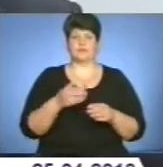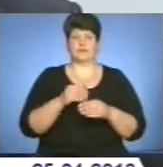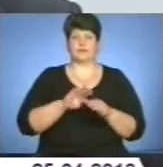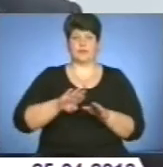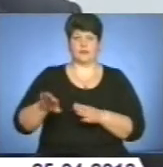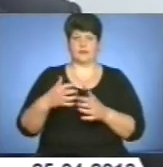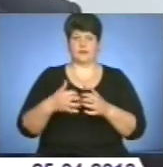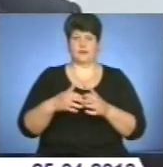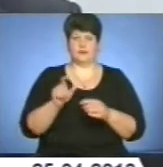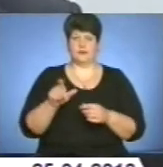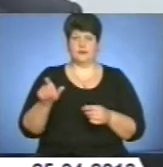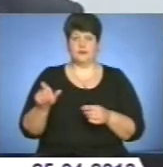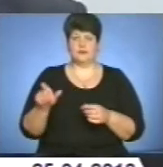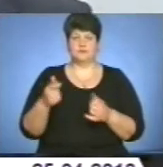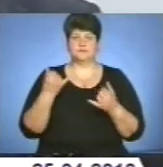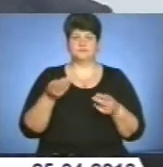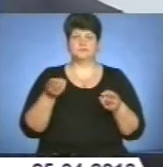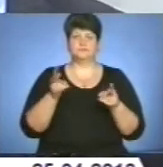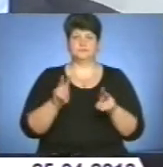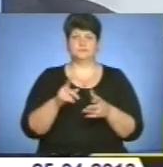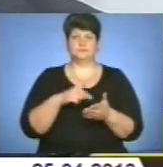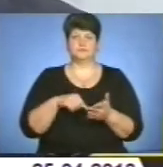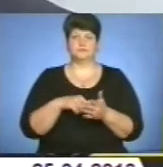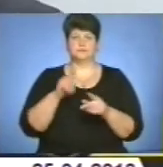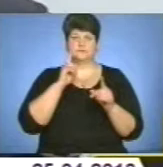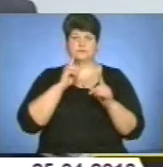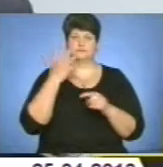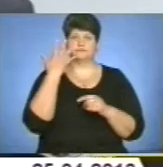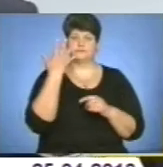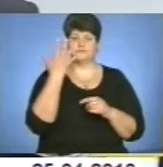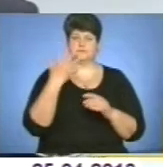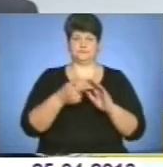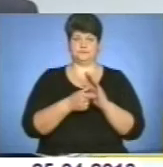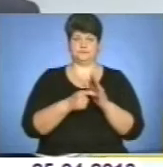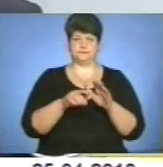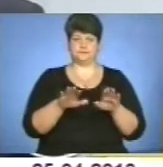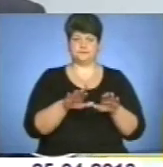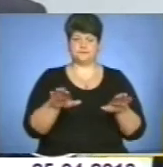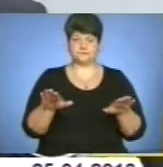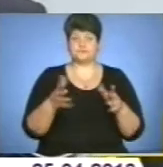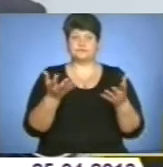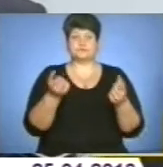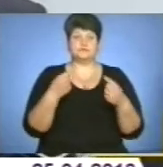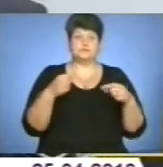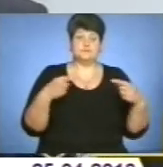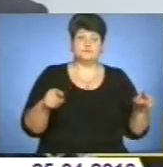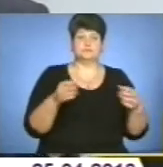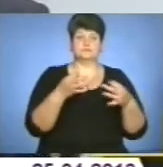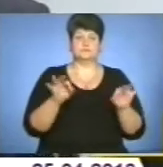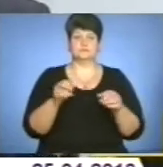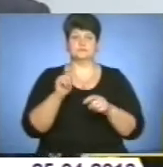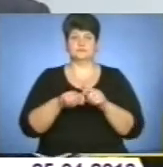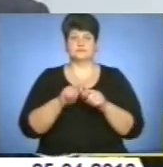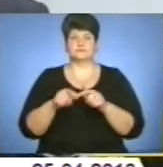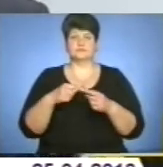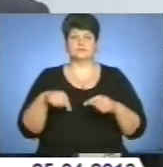Сьогодні лише міська рада розташована в п'яти різних приміщеннях. Якщо брати всі інші дозрені контролюючі органи, то їх велика